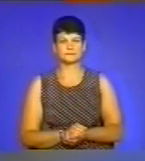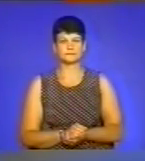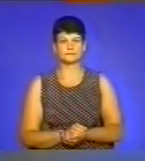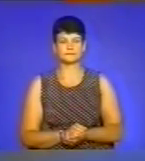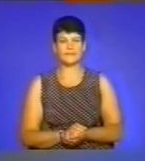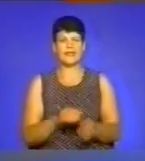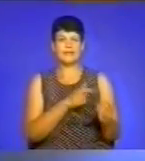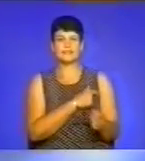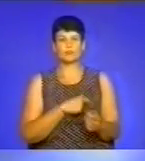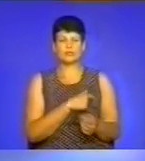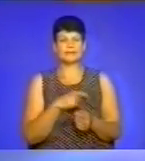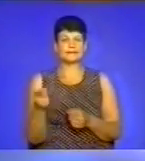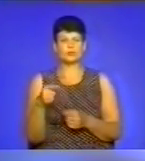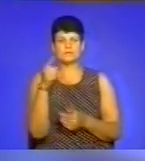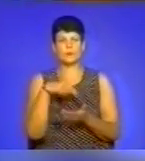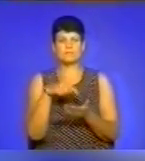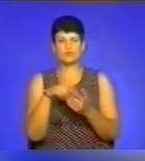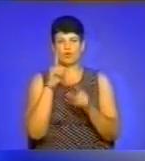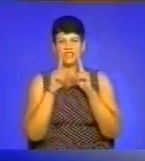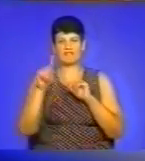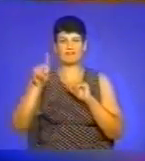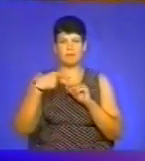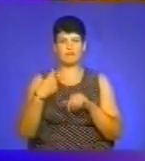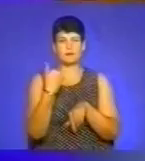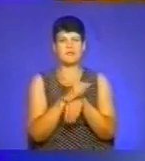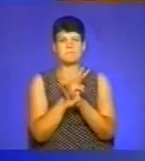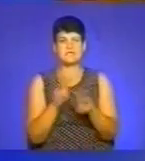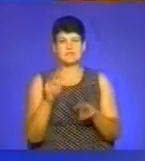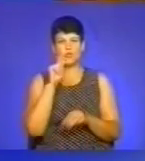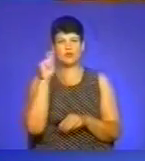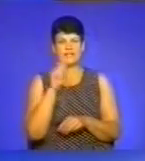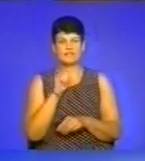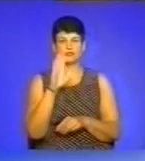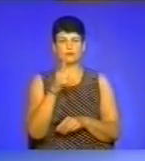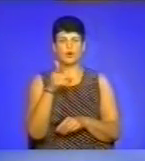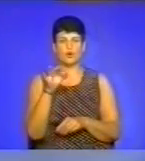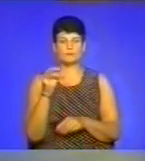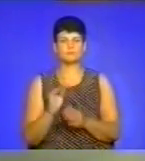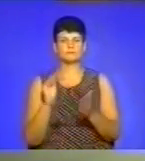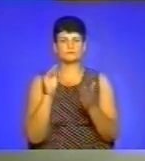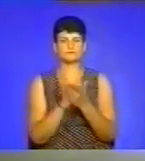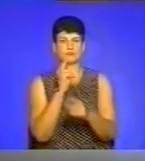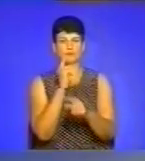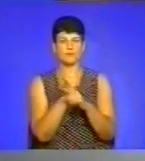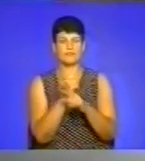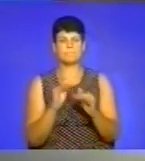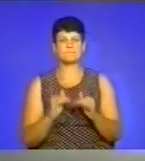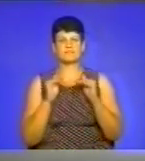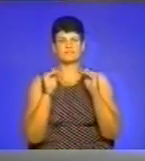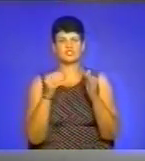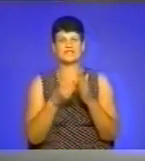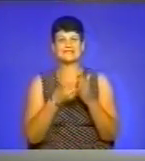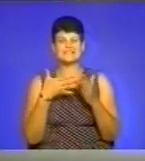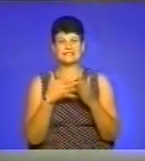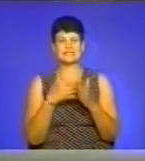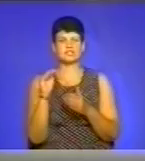Депутати Тернопільської міської ради вимагають у прем'єр-міністра України Володимира Гройсмана встановити мораторій на підвищення цін і тарифів